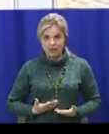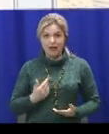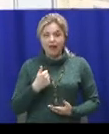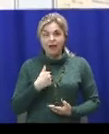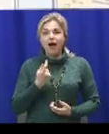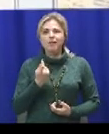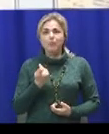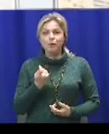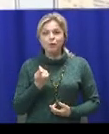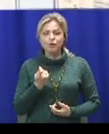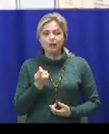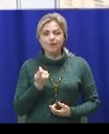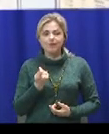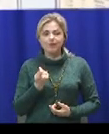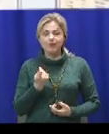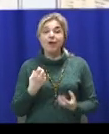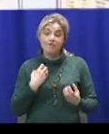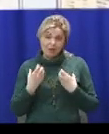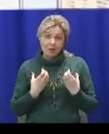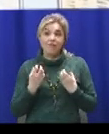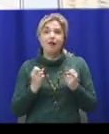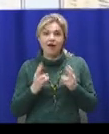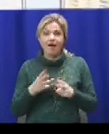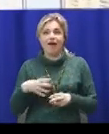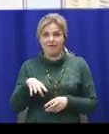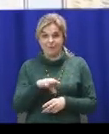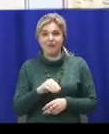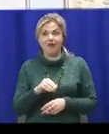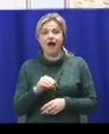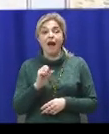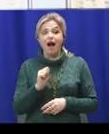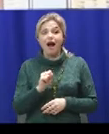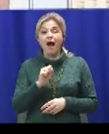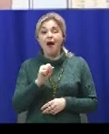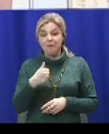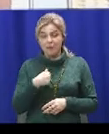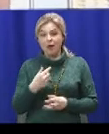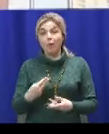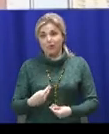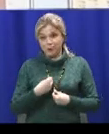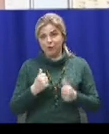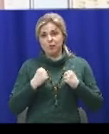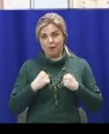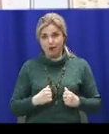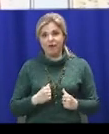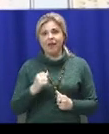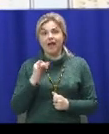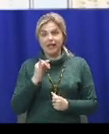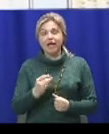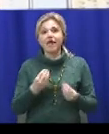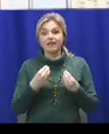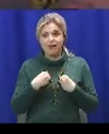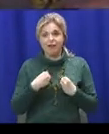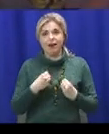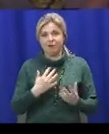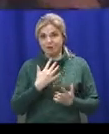трохи вивнувався, як і всі, знаєте, люди. Вона мене успокаивала, не давала мені погрузності, заставляла з